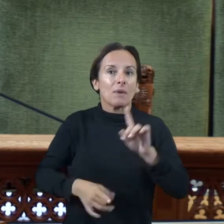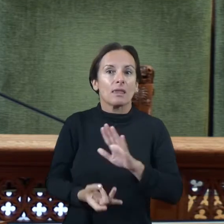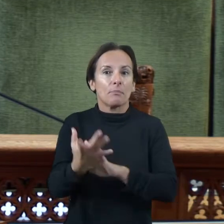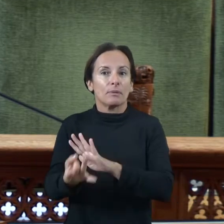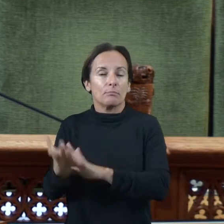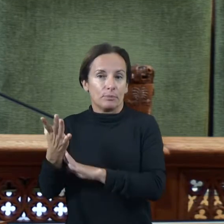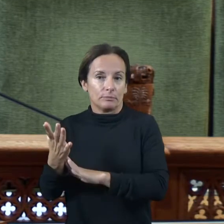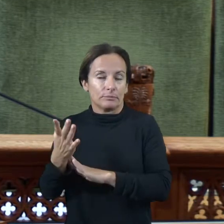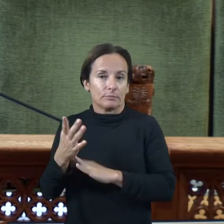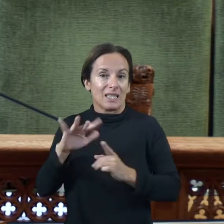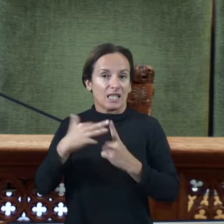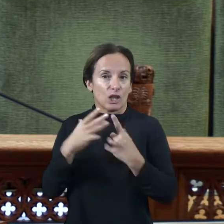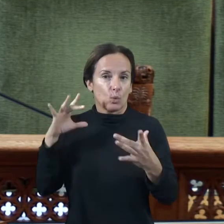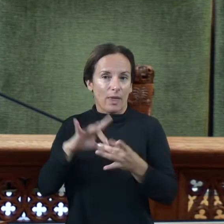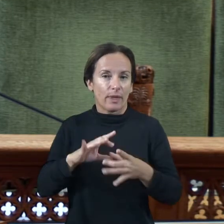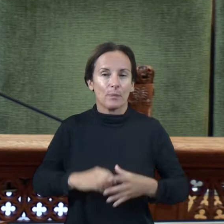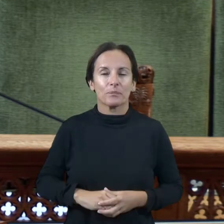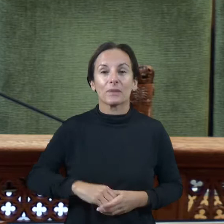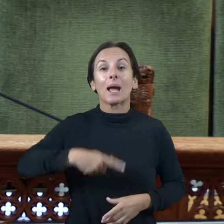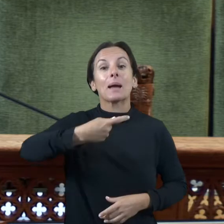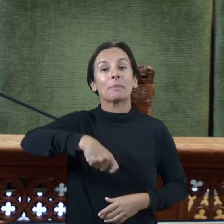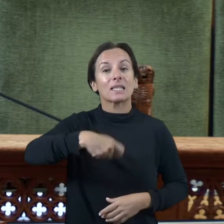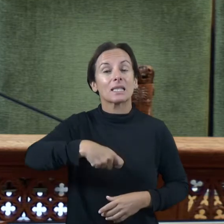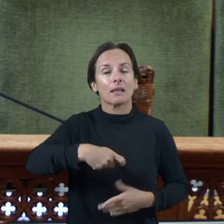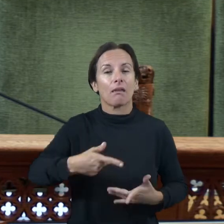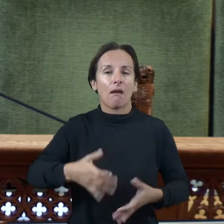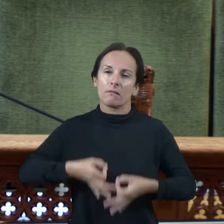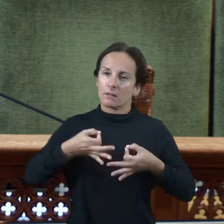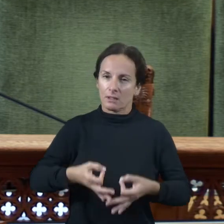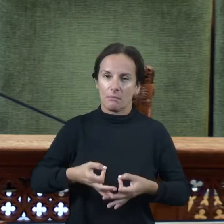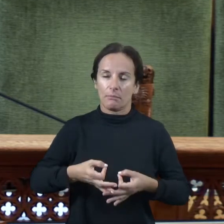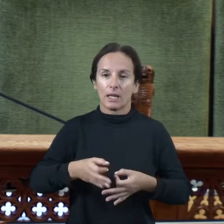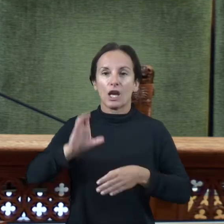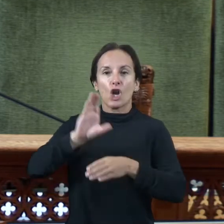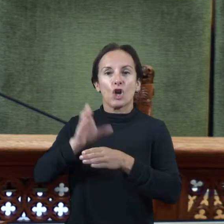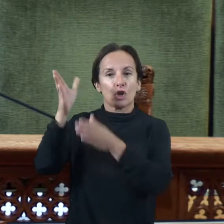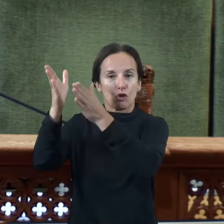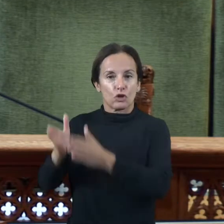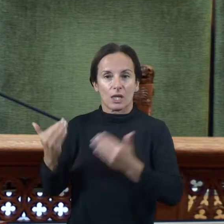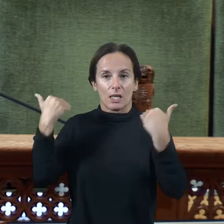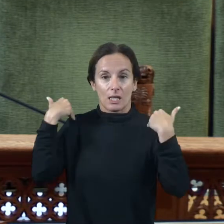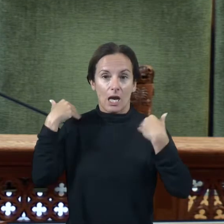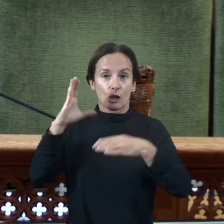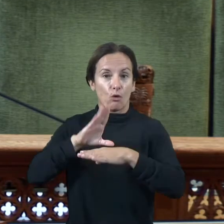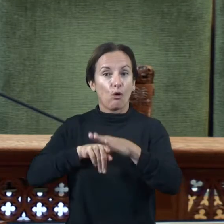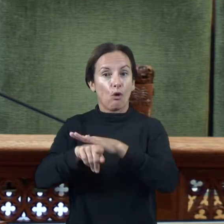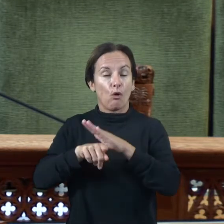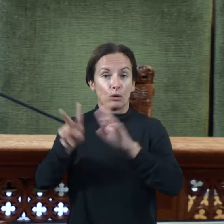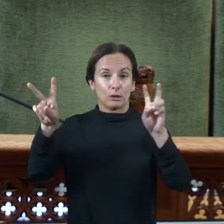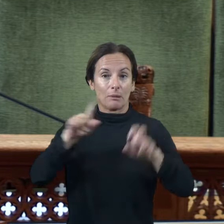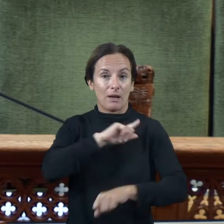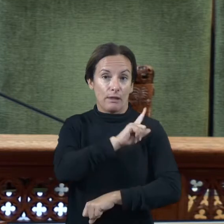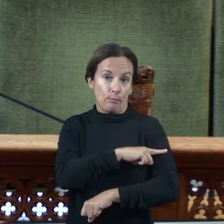crear la presidència sempre recau en el consell executiu que té la competència en la matèria esportiva dins